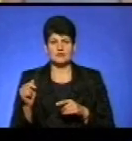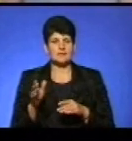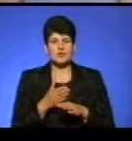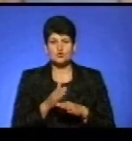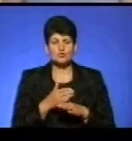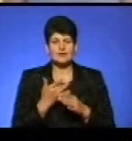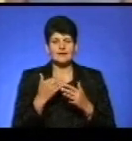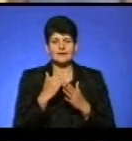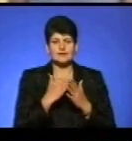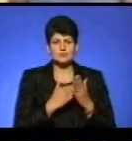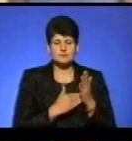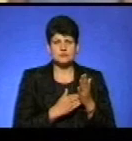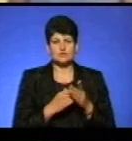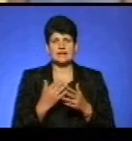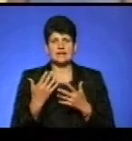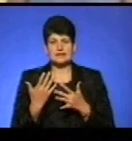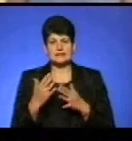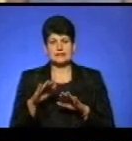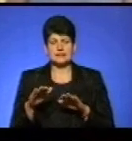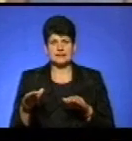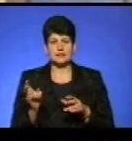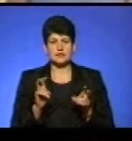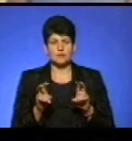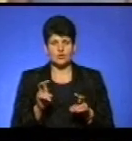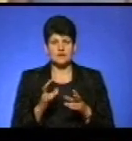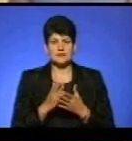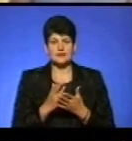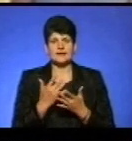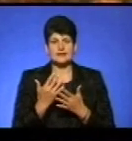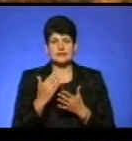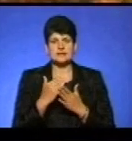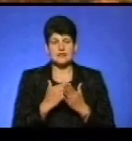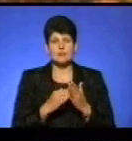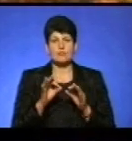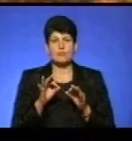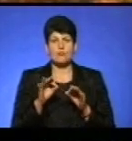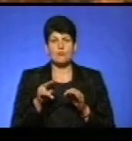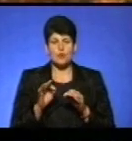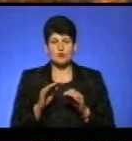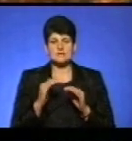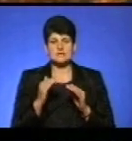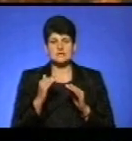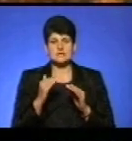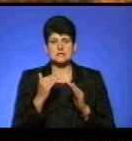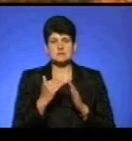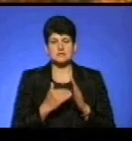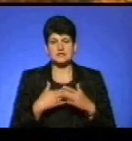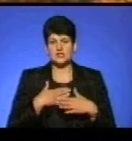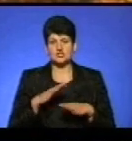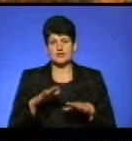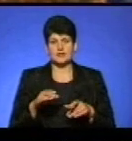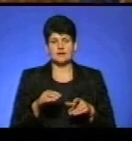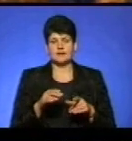дітей по списку і кількість дітей, які відвідують. Є кількість дітей по списку, все. Наші діти не є мішок картошки, яких можна